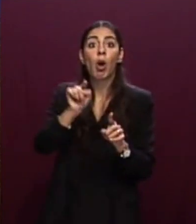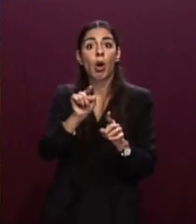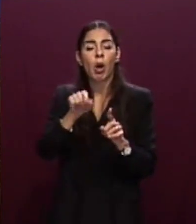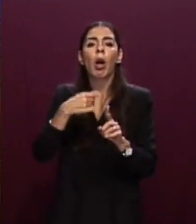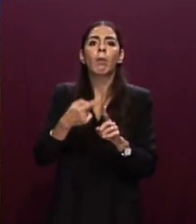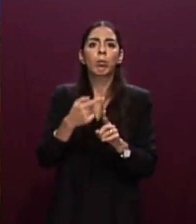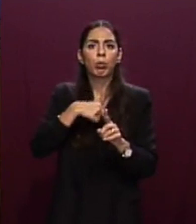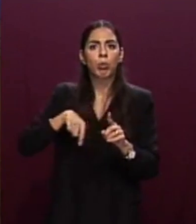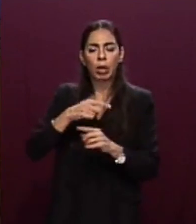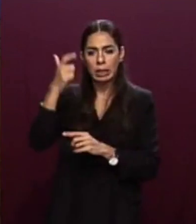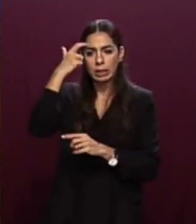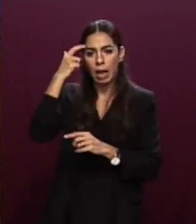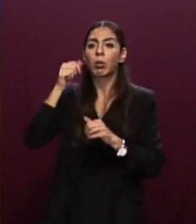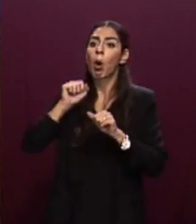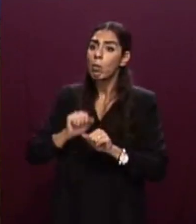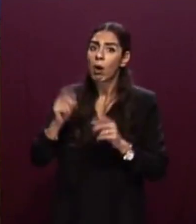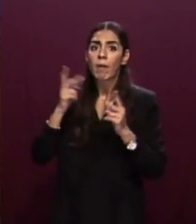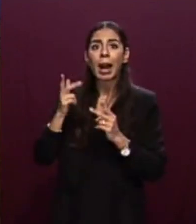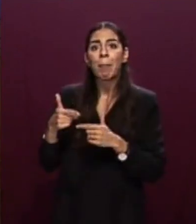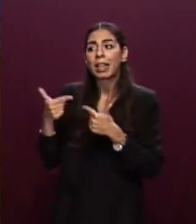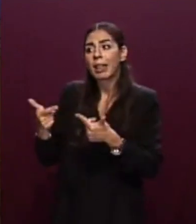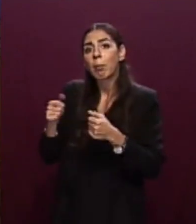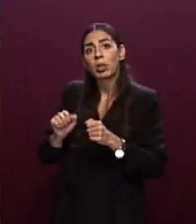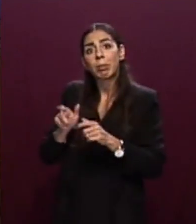integrazione presso le comunità locali che li ospitano.